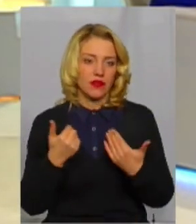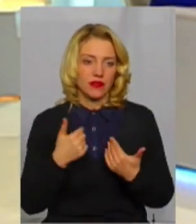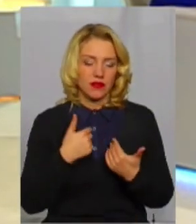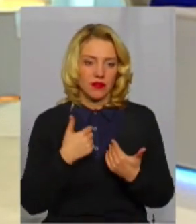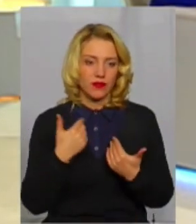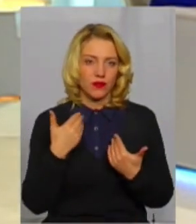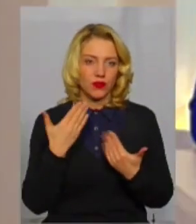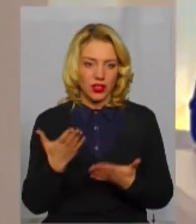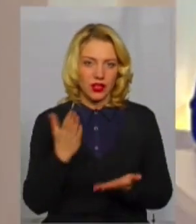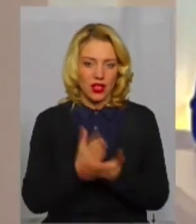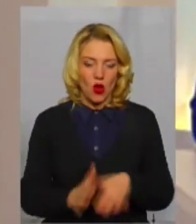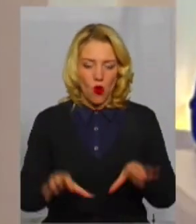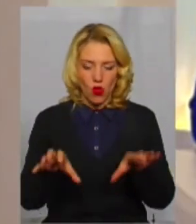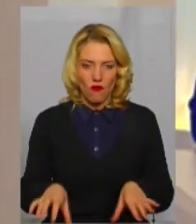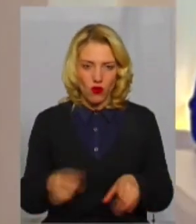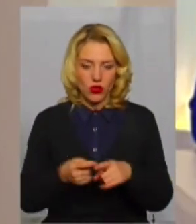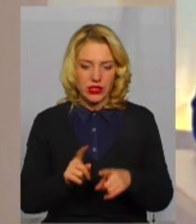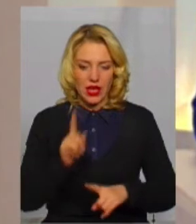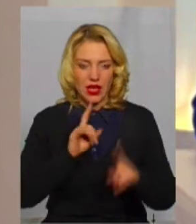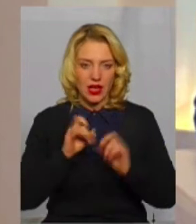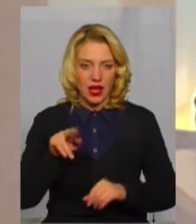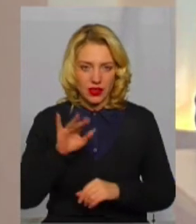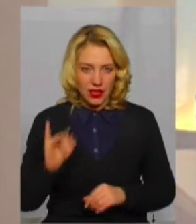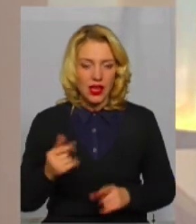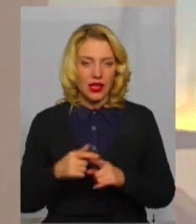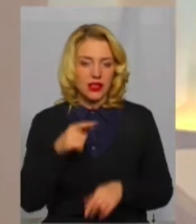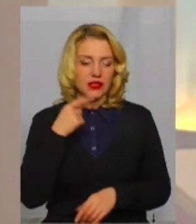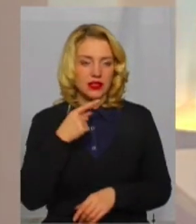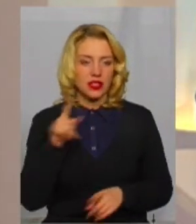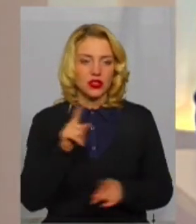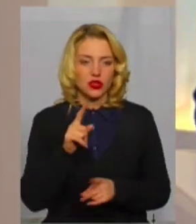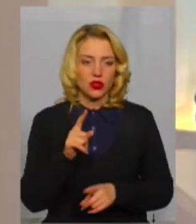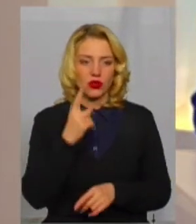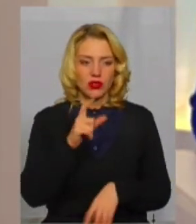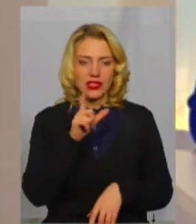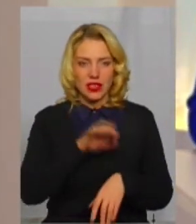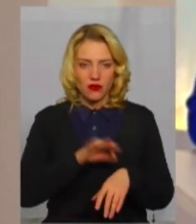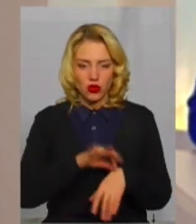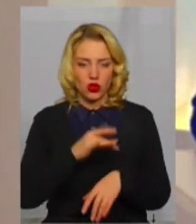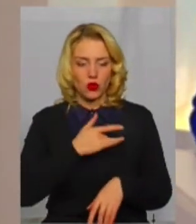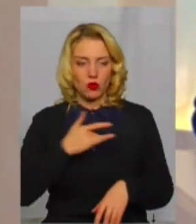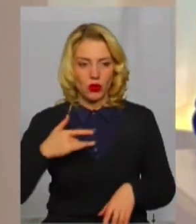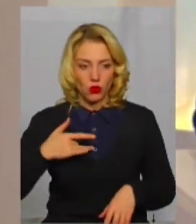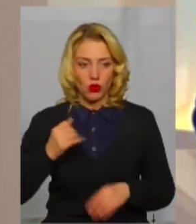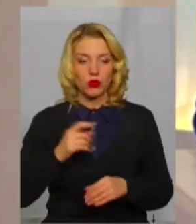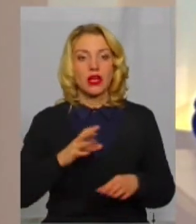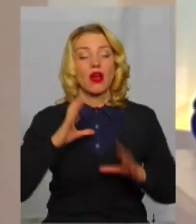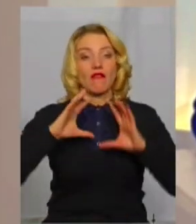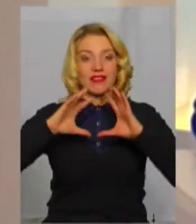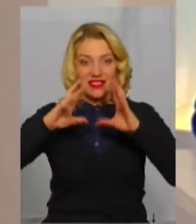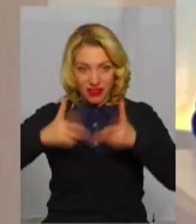цієї ради, у своєму виступі ви повідомили, що рівень захворюваності на туберкульоз у світі